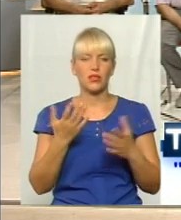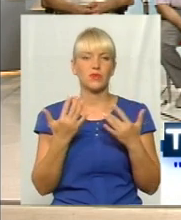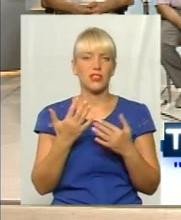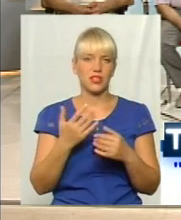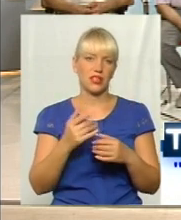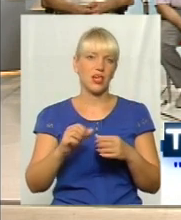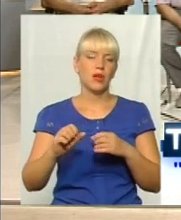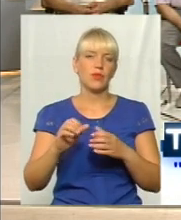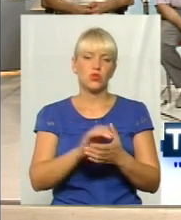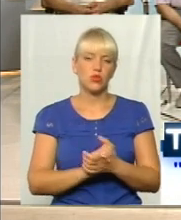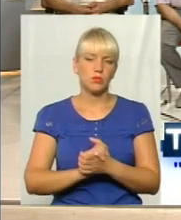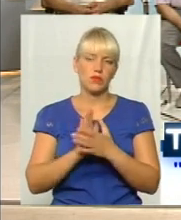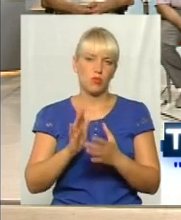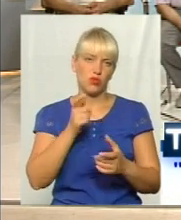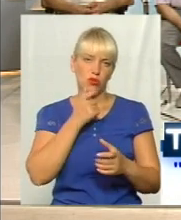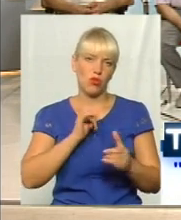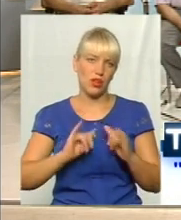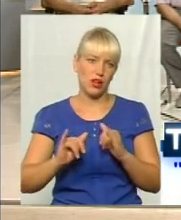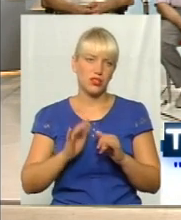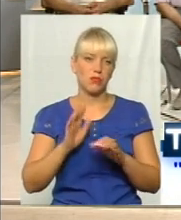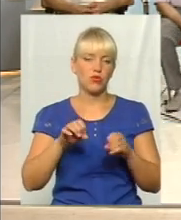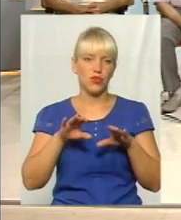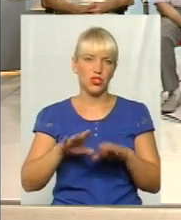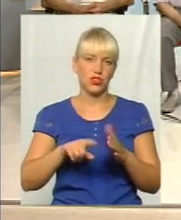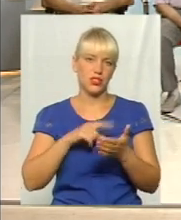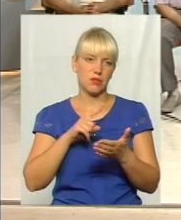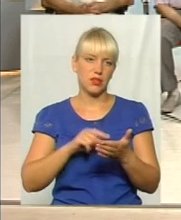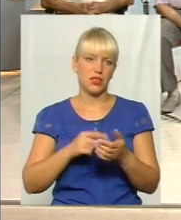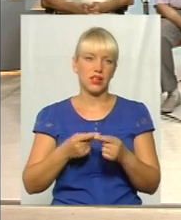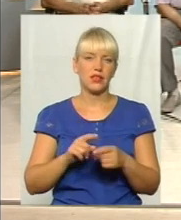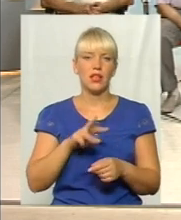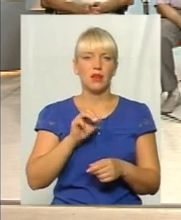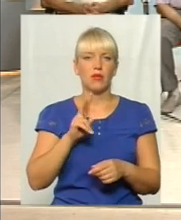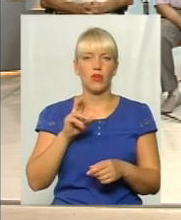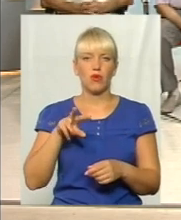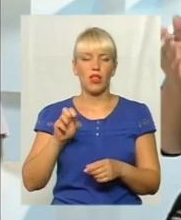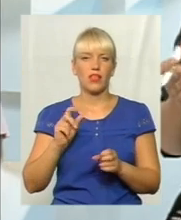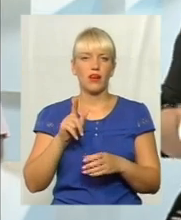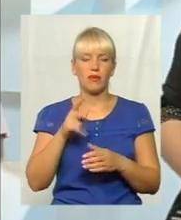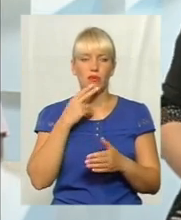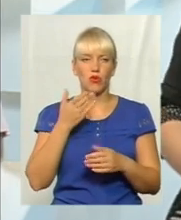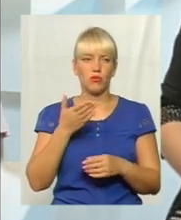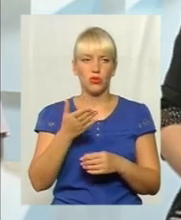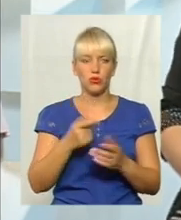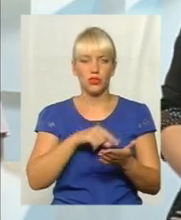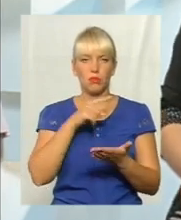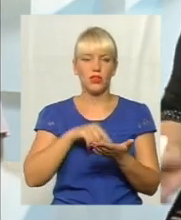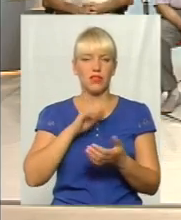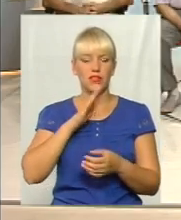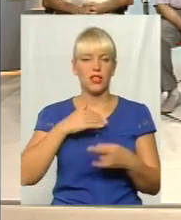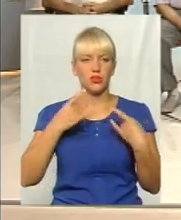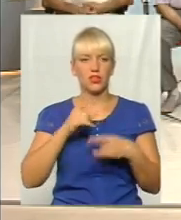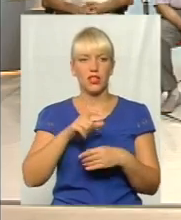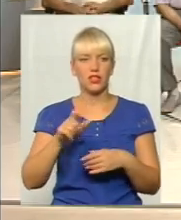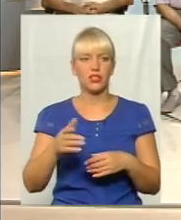буде успішно вирішувати це питання. Дякую, пане Анатолій. Отож, пане Микола, як ви прокоментуєте питання нашого телеглядача, і